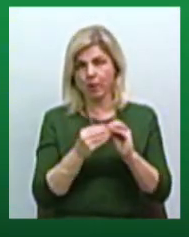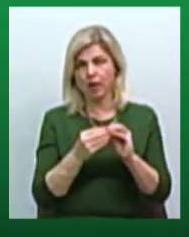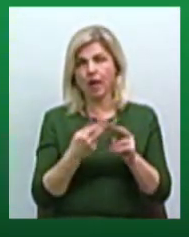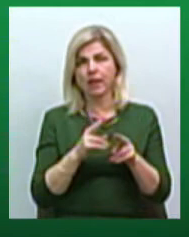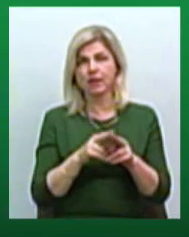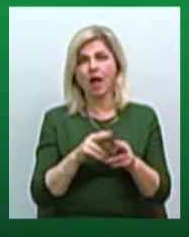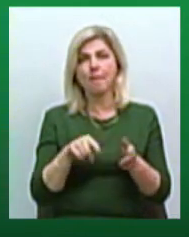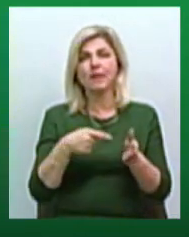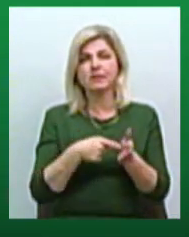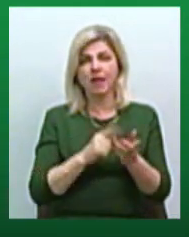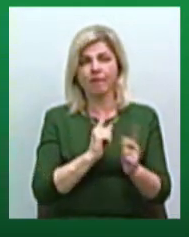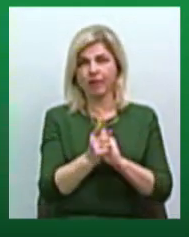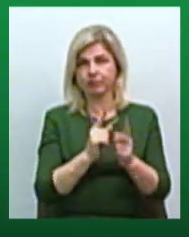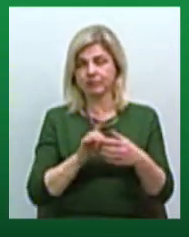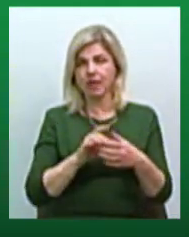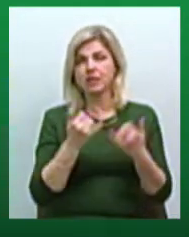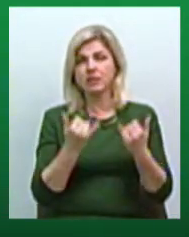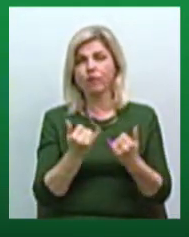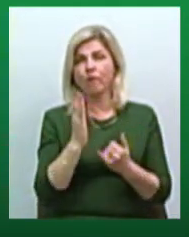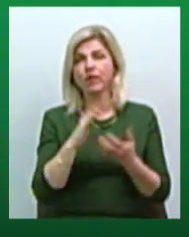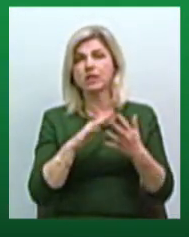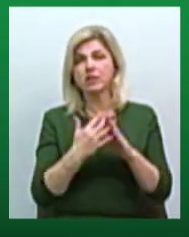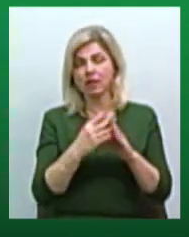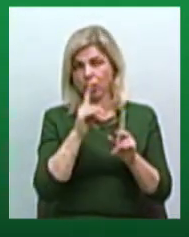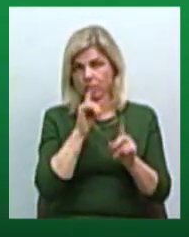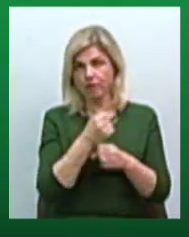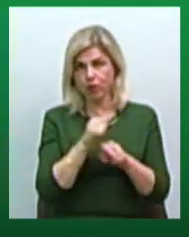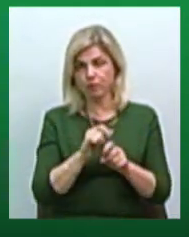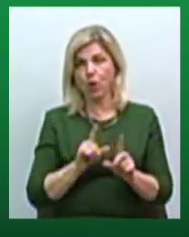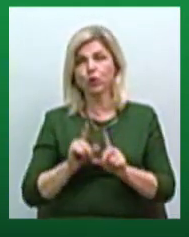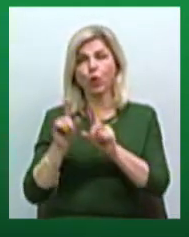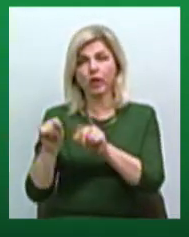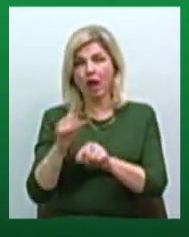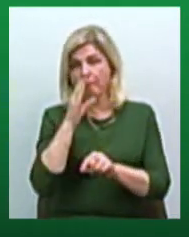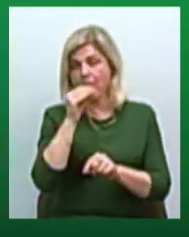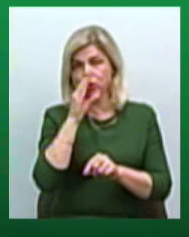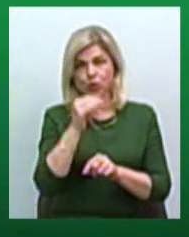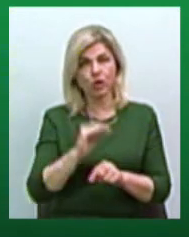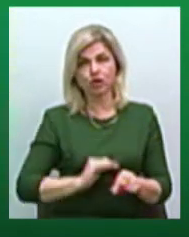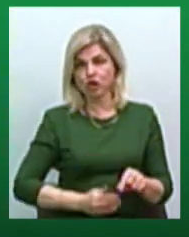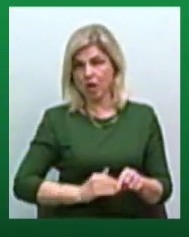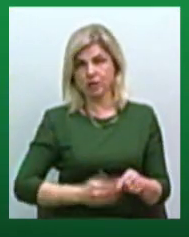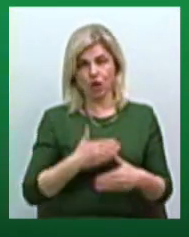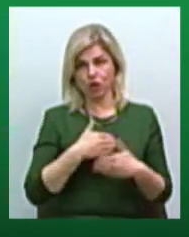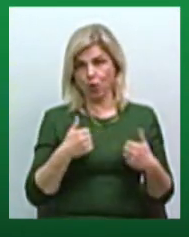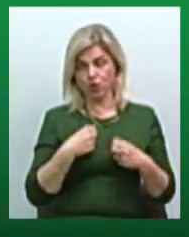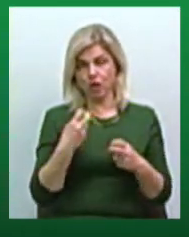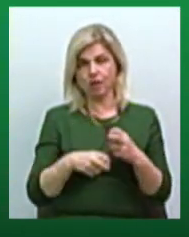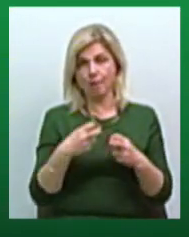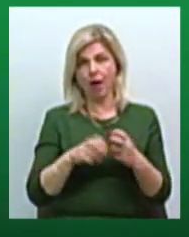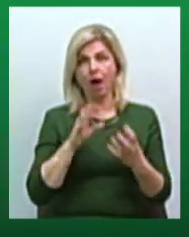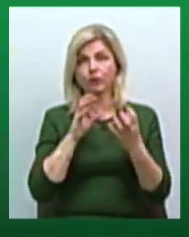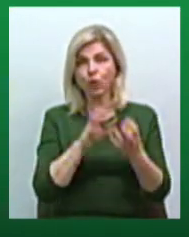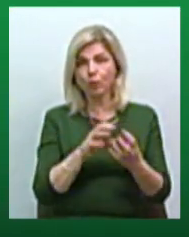між селами. У сел, сьогодні в село нельзя доїхати, не ходять маршрутки приватники, тому що не хочуть ламати автобуси.